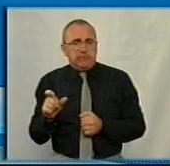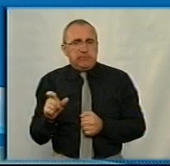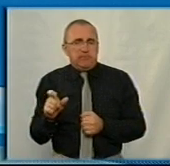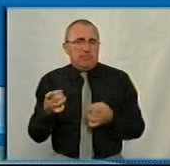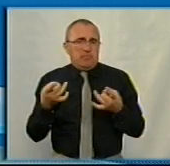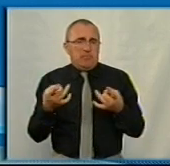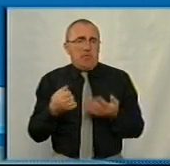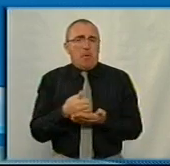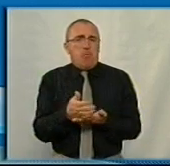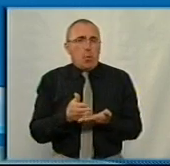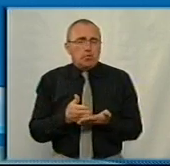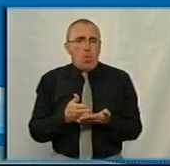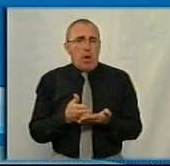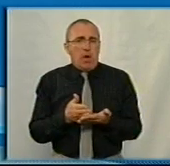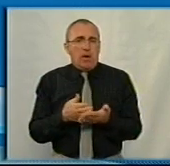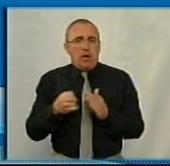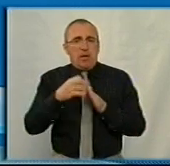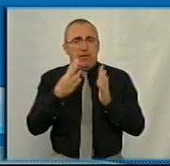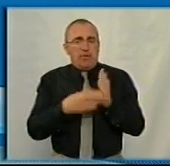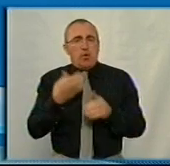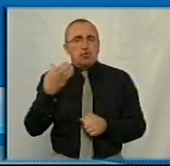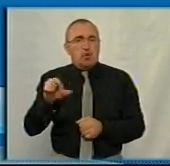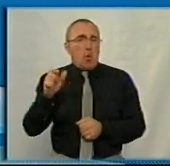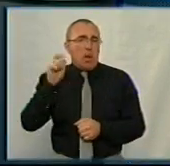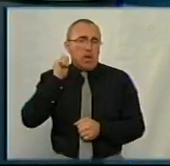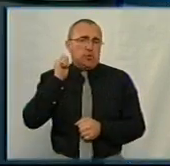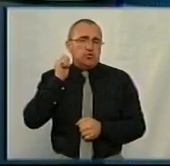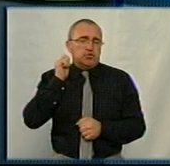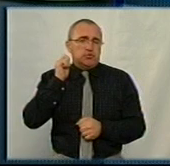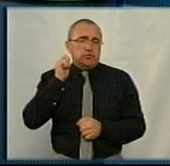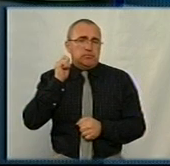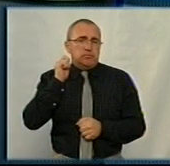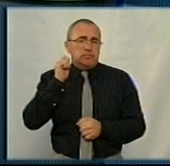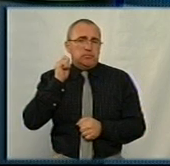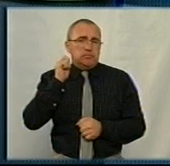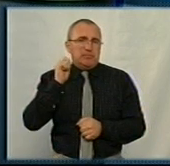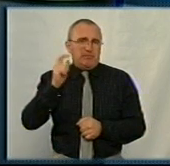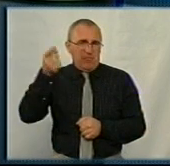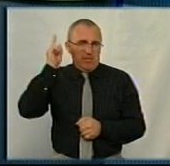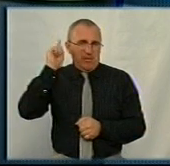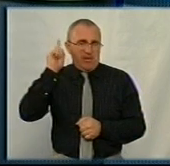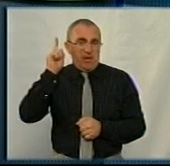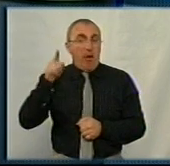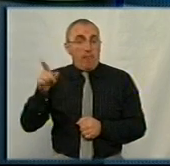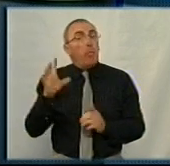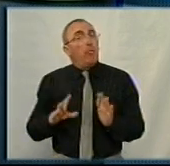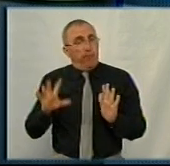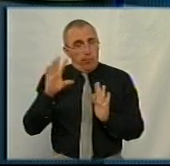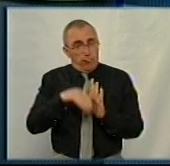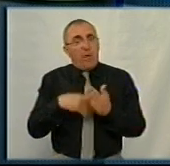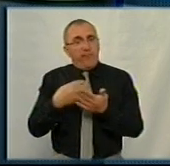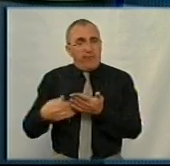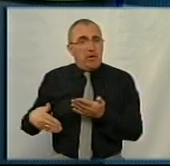просто послуга 19-го сторіччя. Ну, насправді, ви… Кам'яний вік, але вона буде включена і